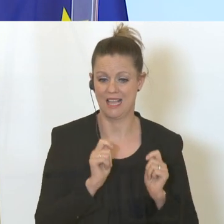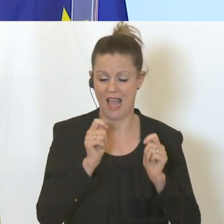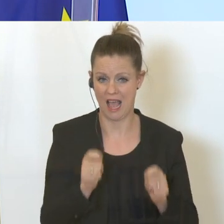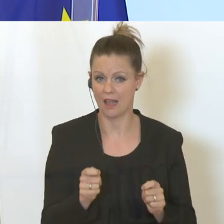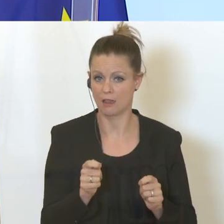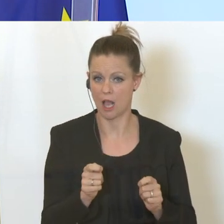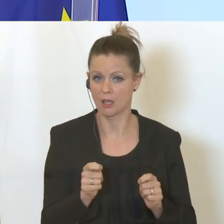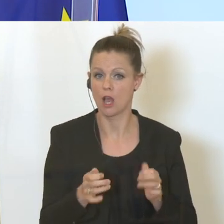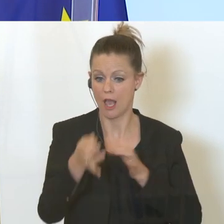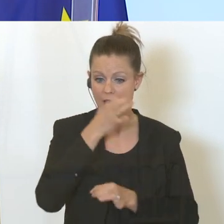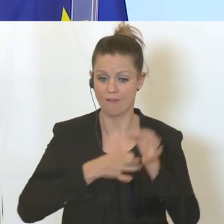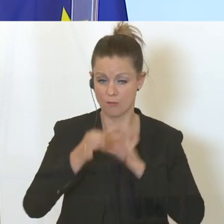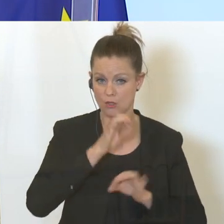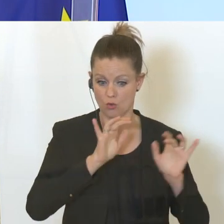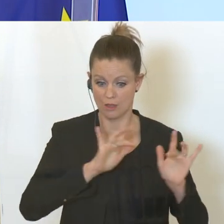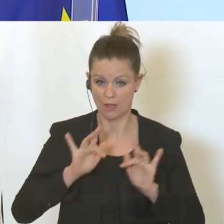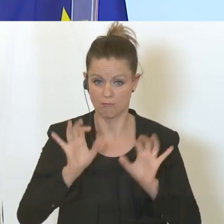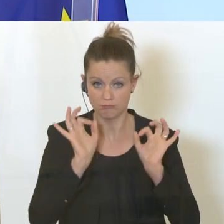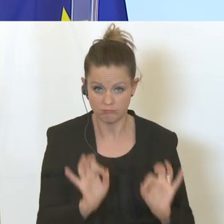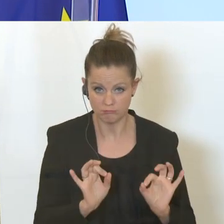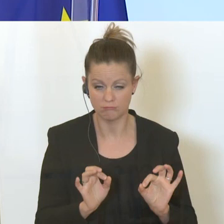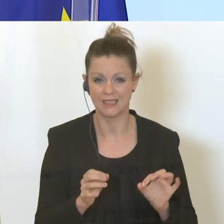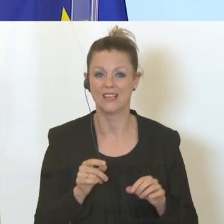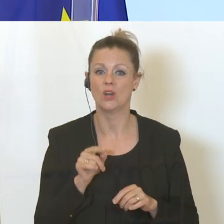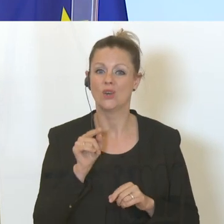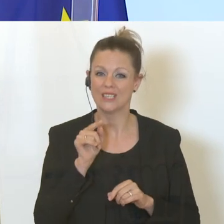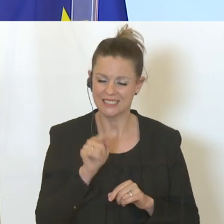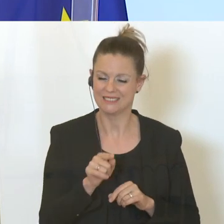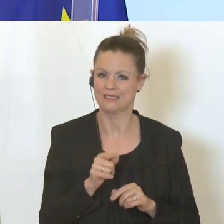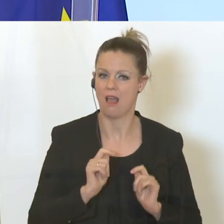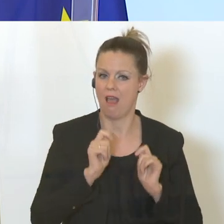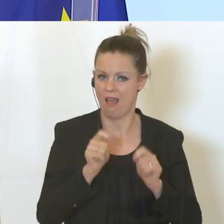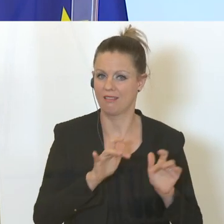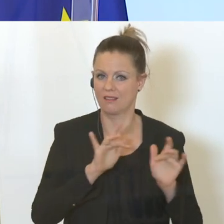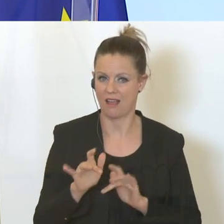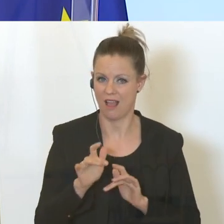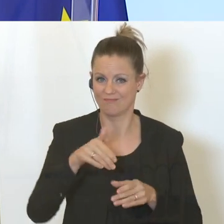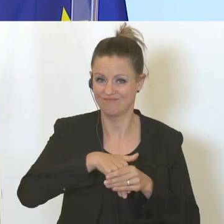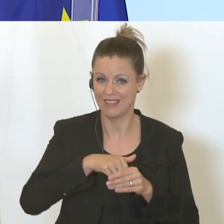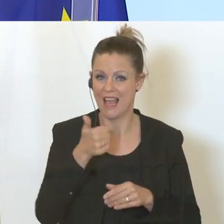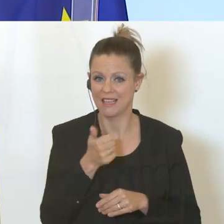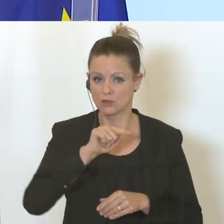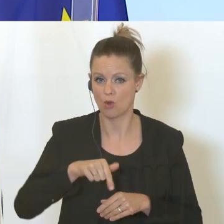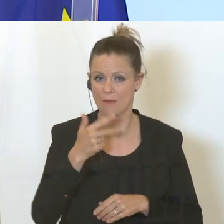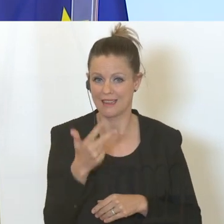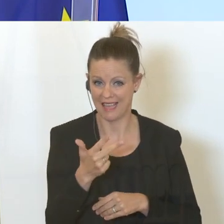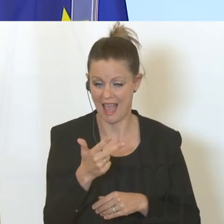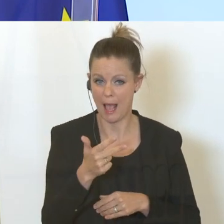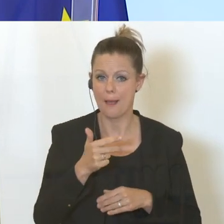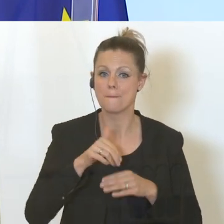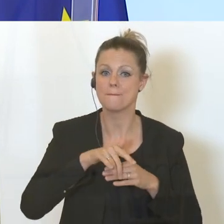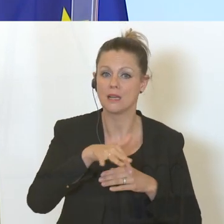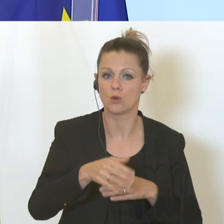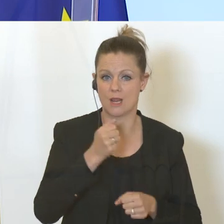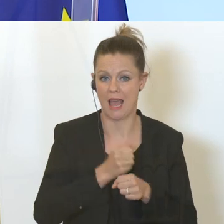ausreichender Information vorhanden und diese Anträge sichern mittlerweile 1,3 Millionen Arbeitsplätze.